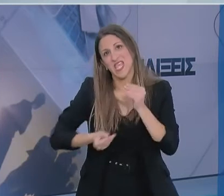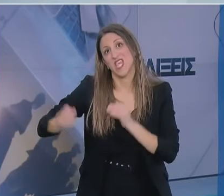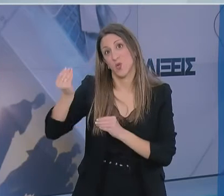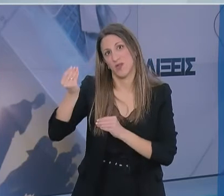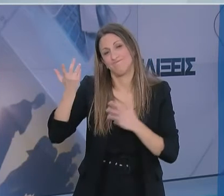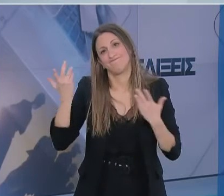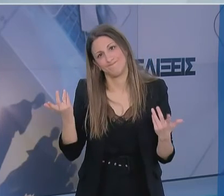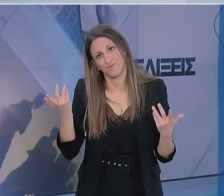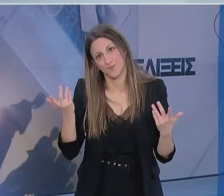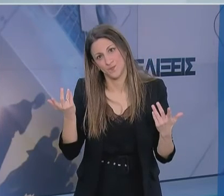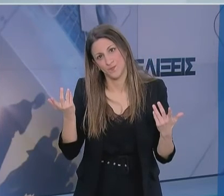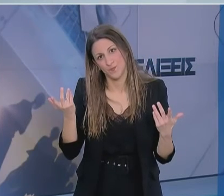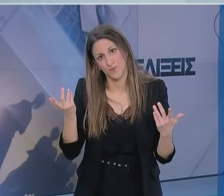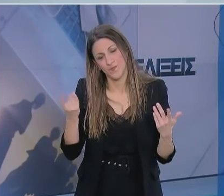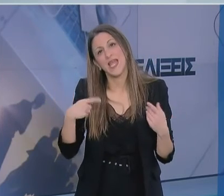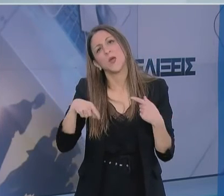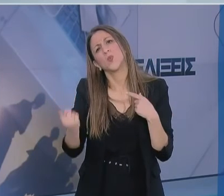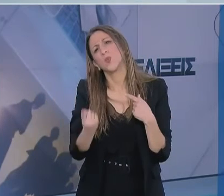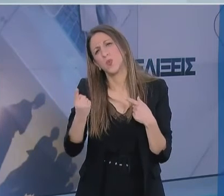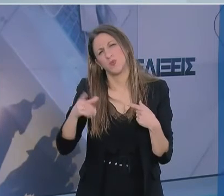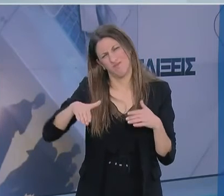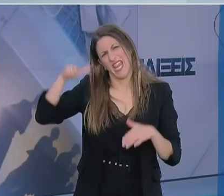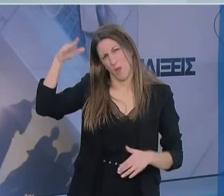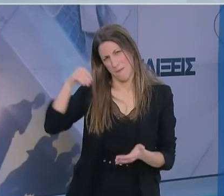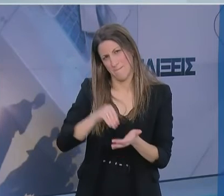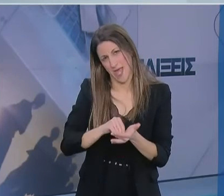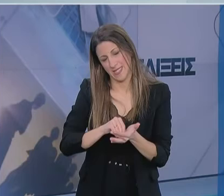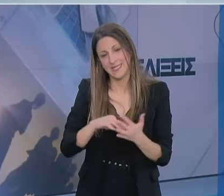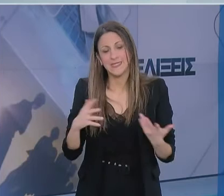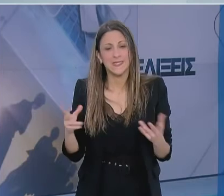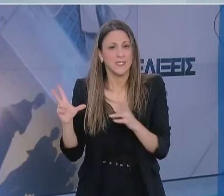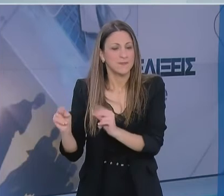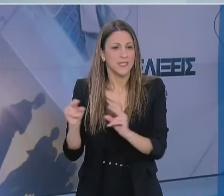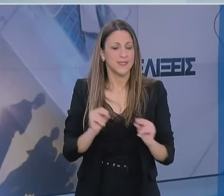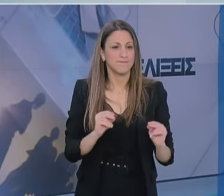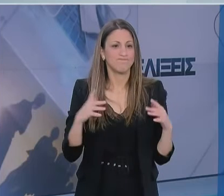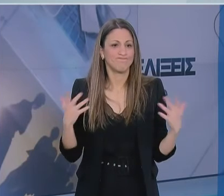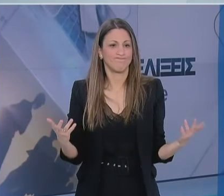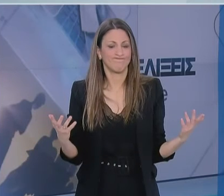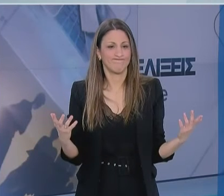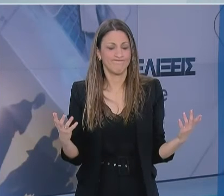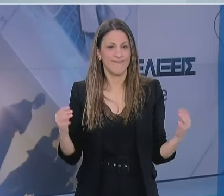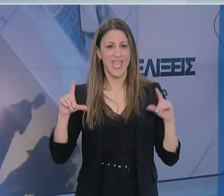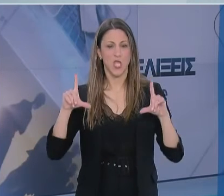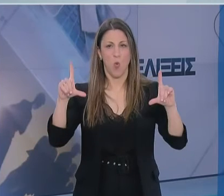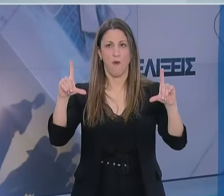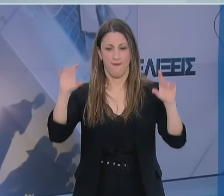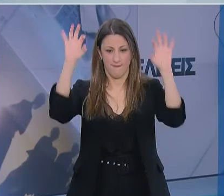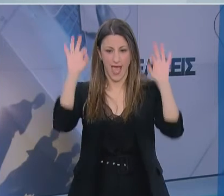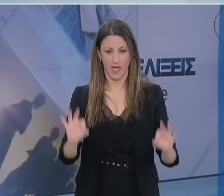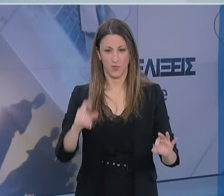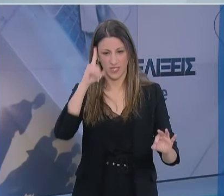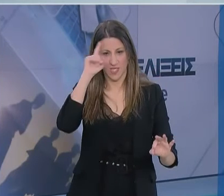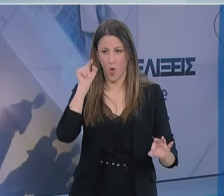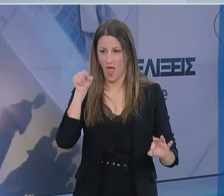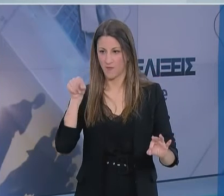ότι τα περισσότερα από αυτά πάνε μαζί με την ηλικία. Άρα δεν υπάρχει σαφές κριτήριο